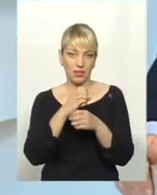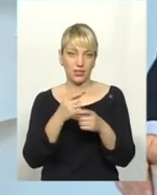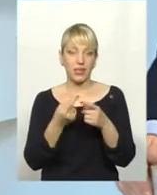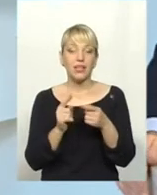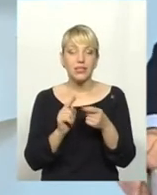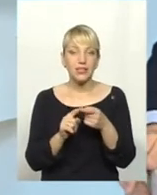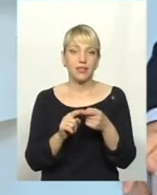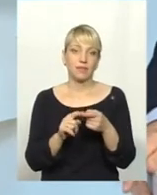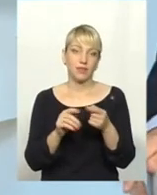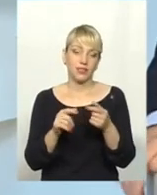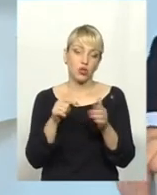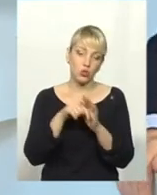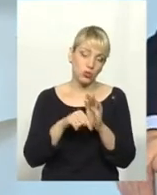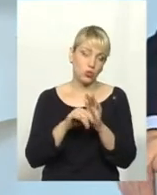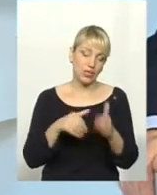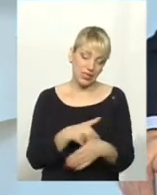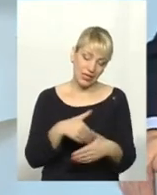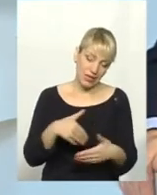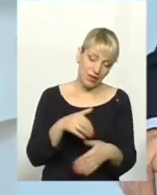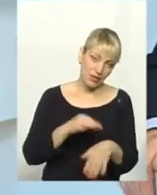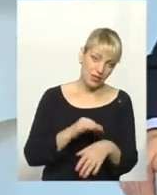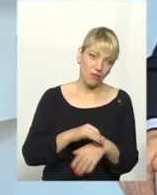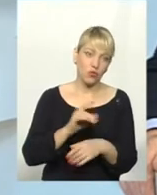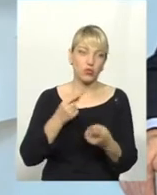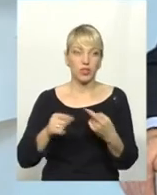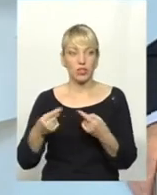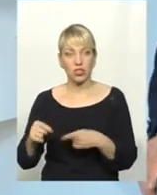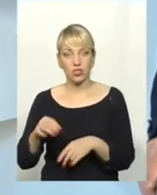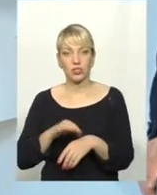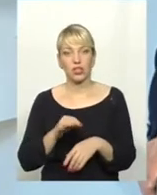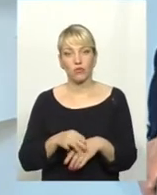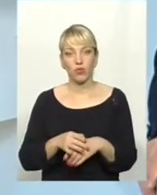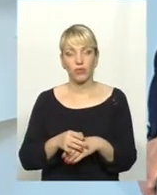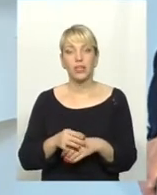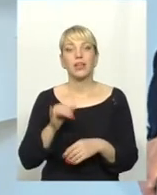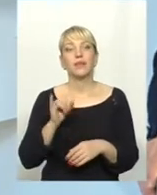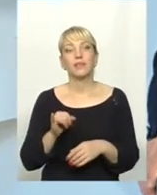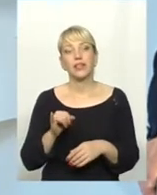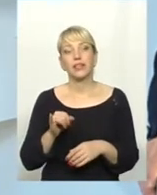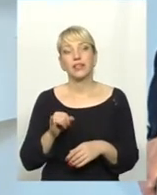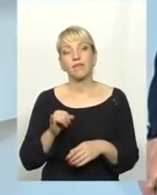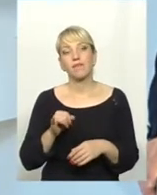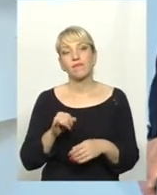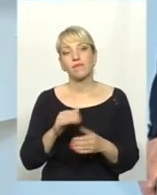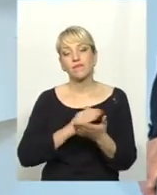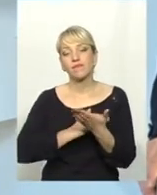стосується як статевих захворень, так і всіх інших. І клас лікаря